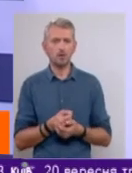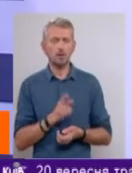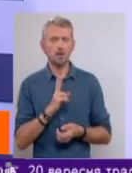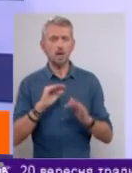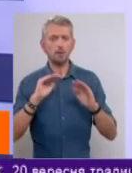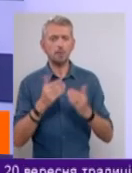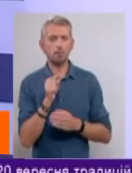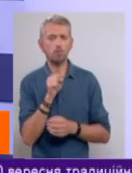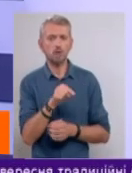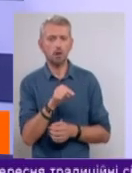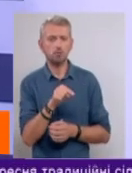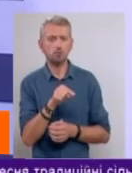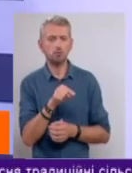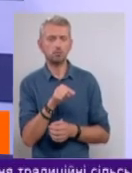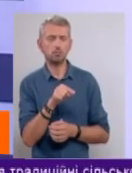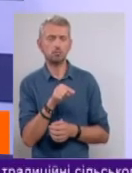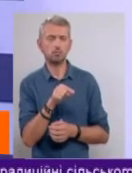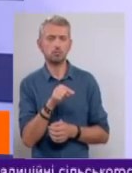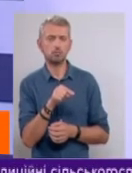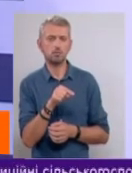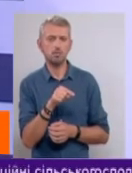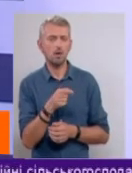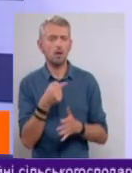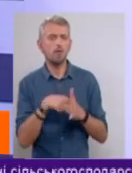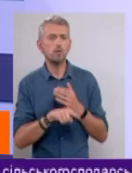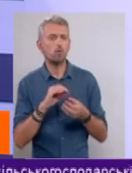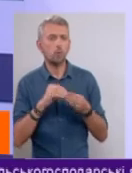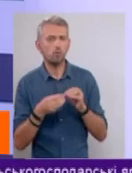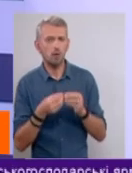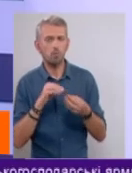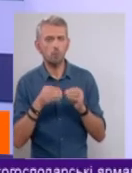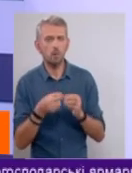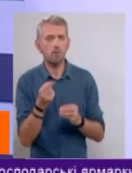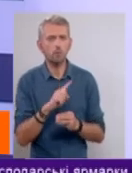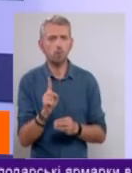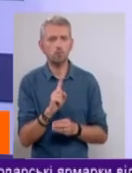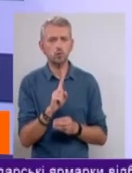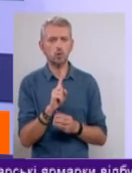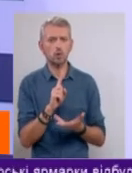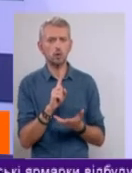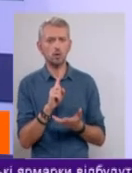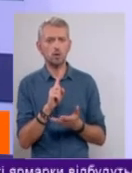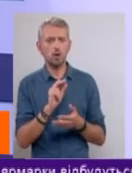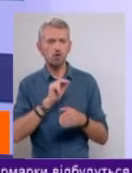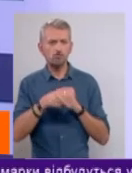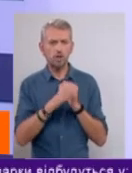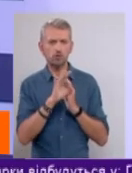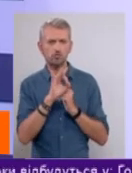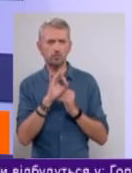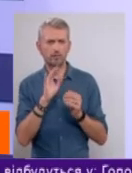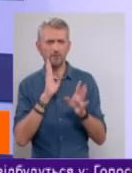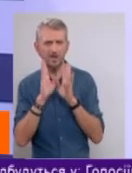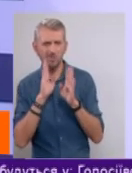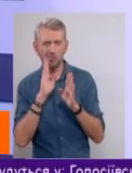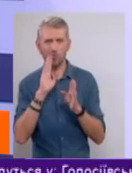мінімум, в чому власне проблема? Проблема в тому, що з рахунок соціальних медіа і з рахунок